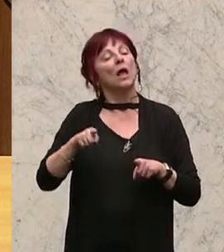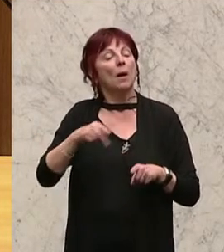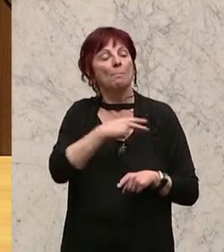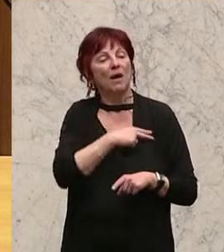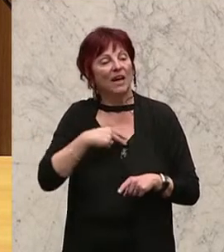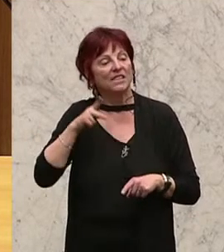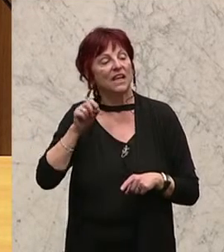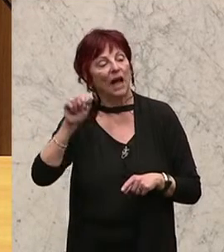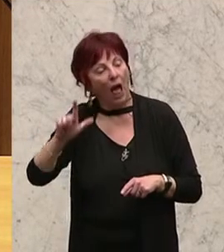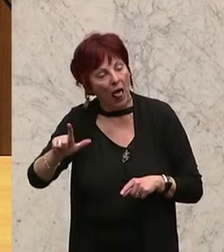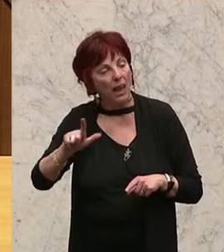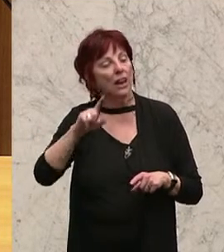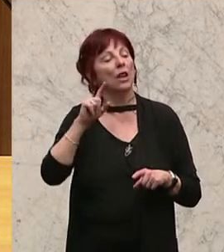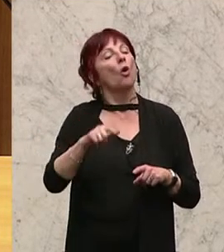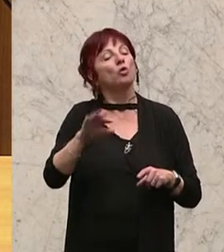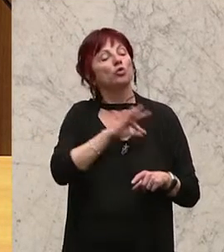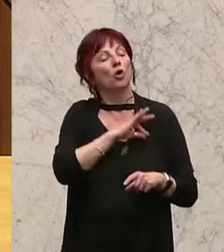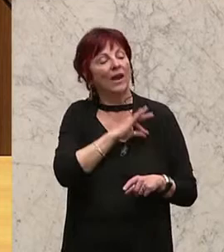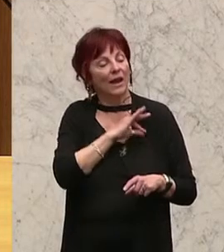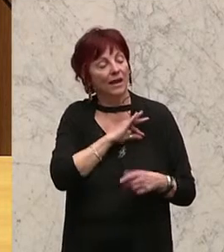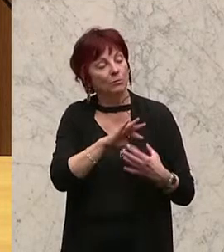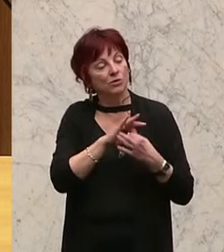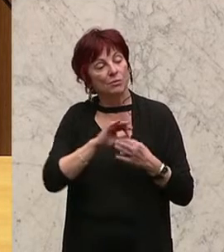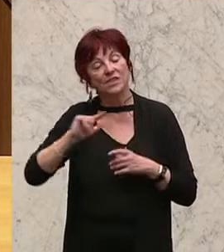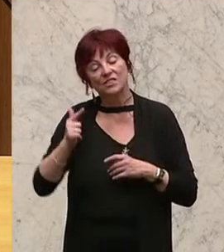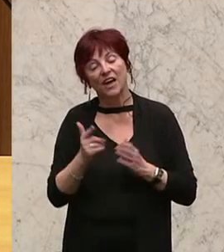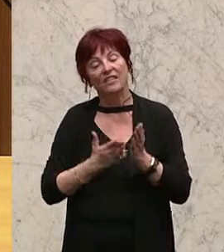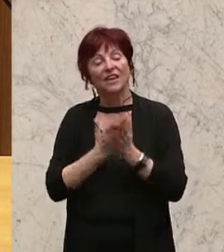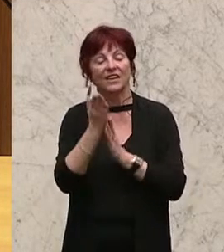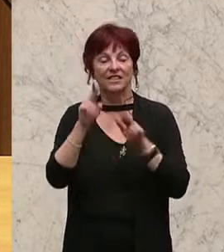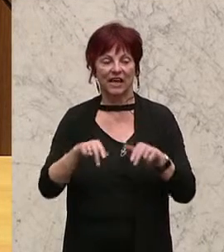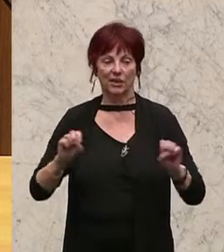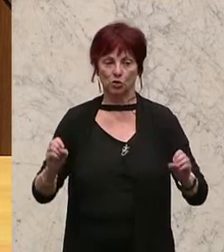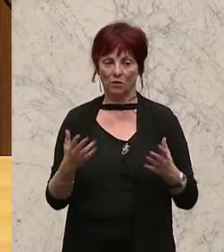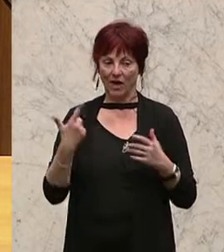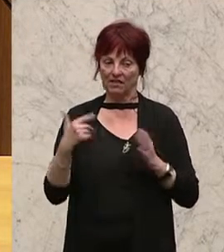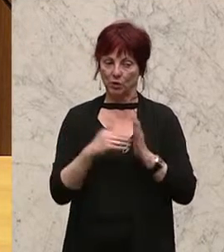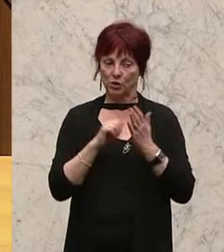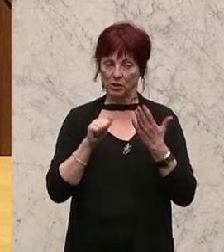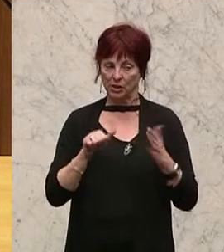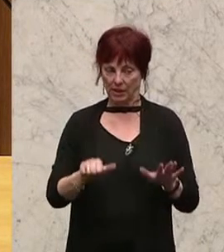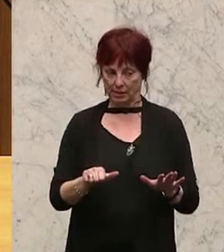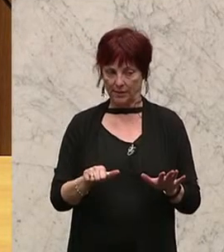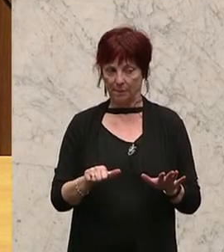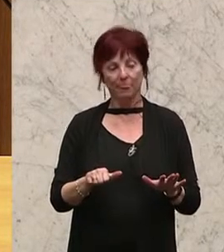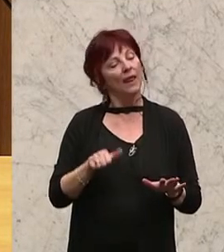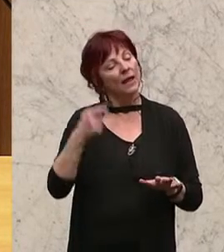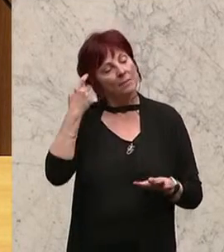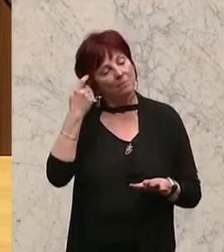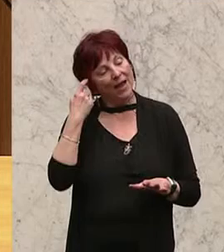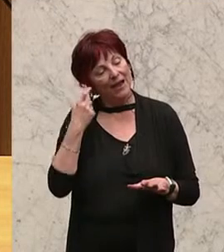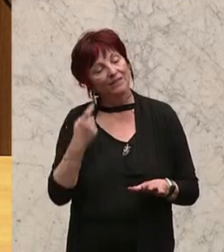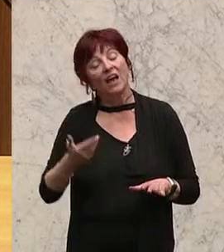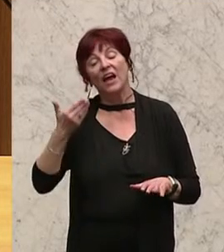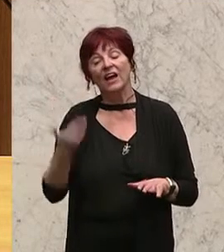Kolleginnen und Kollegen zur zweiten Dienstrechtsnovelle 2016 ein. Dabei geht es vor allem um die Umsetzung des